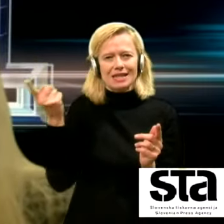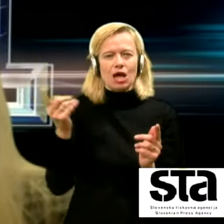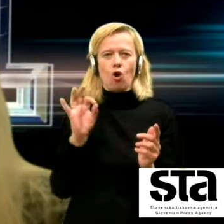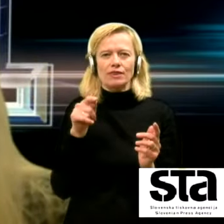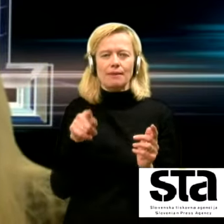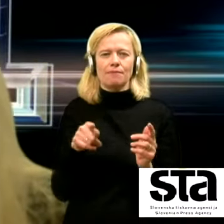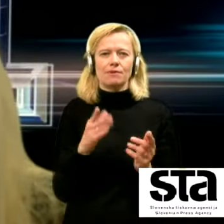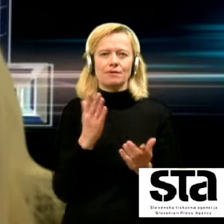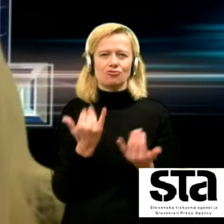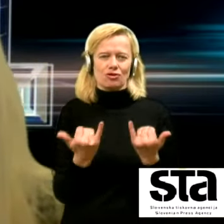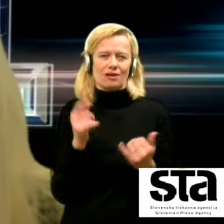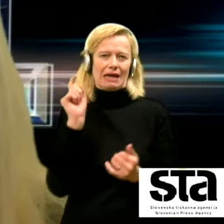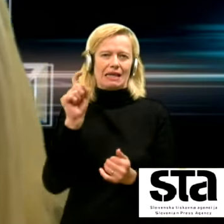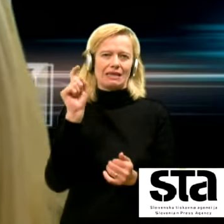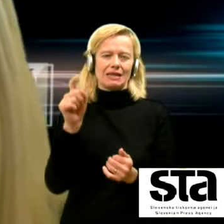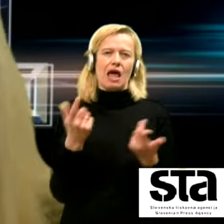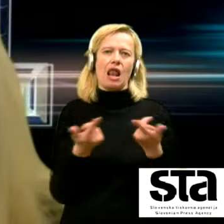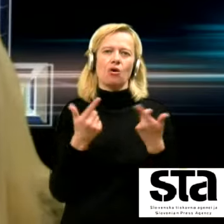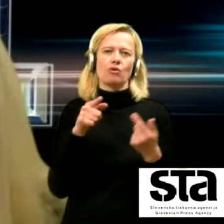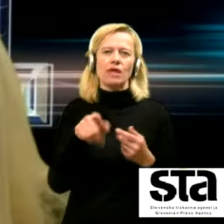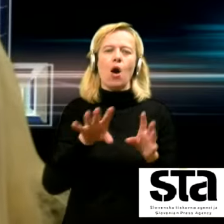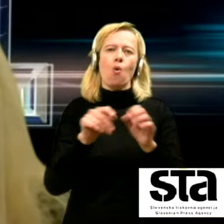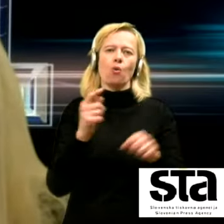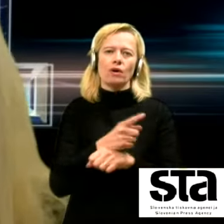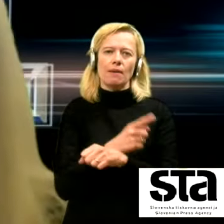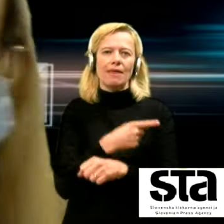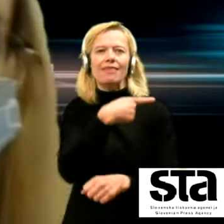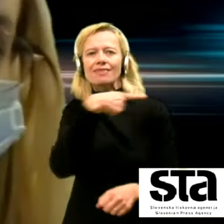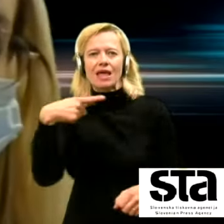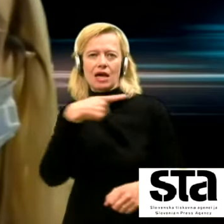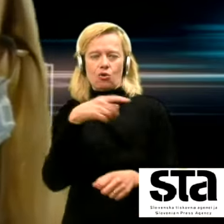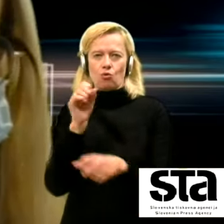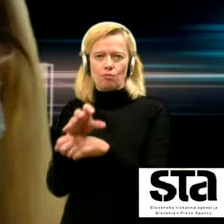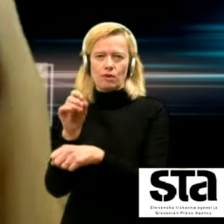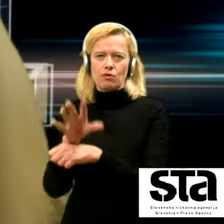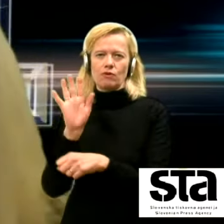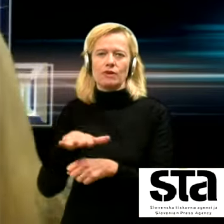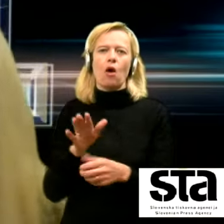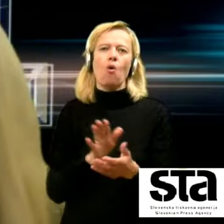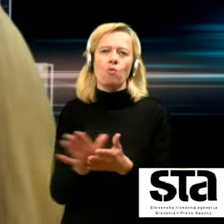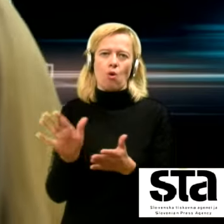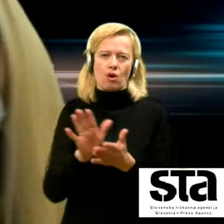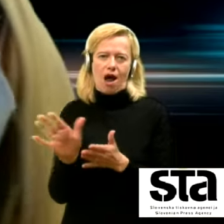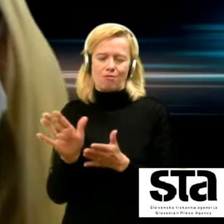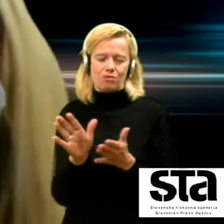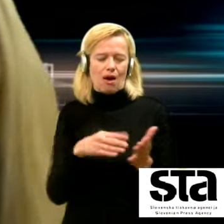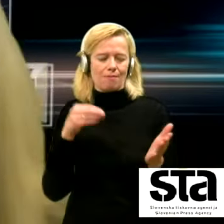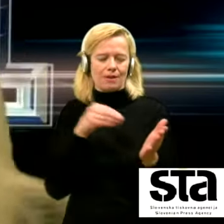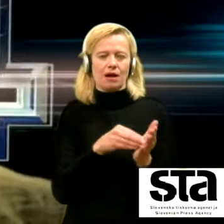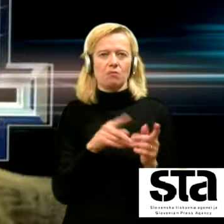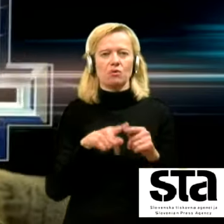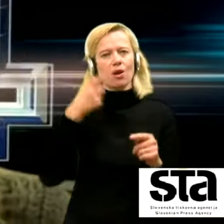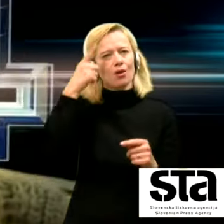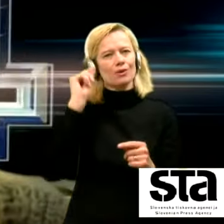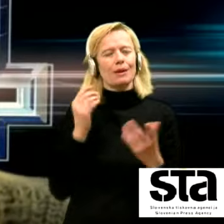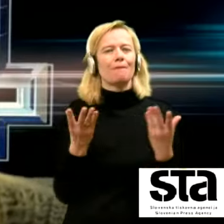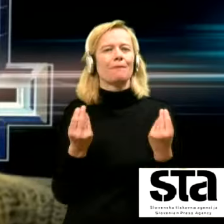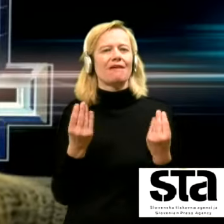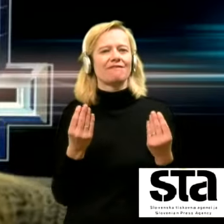neke kritike so, da bi tako krep lahko negativno vplival na uporabnost aplikacije, v smislu, da bi se ljudje preveč